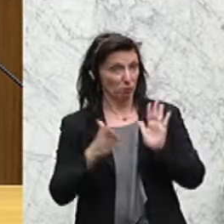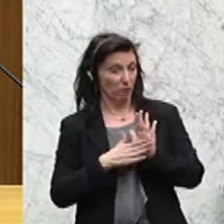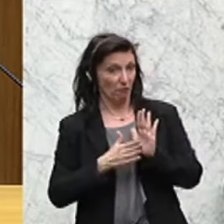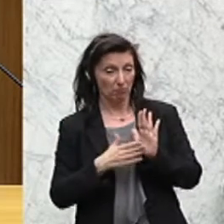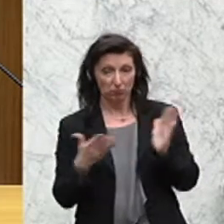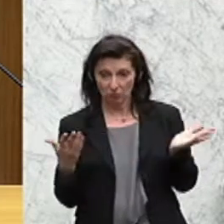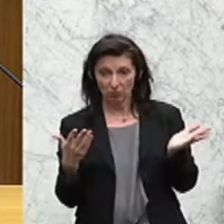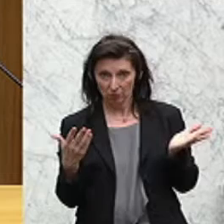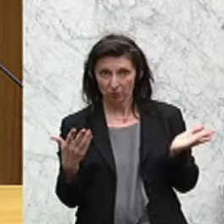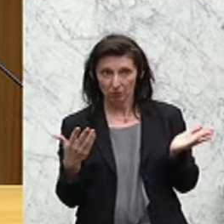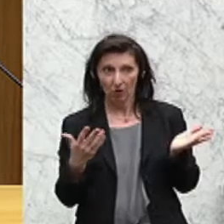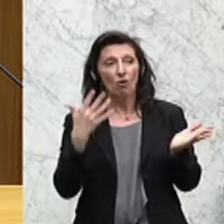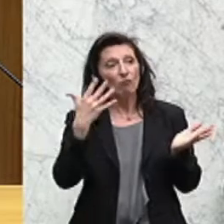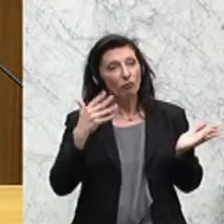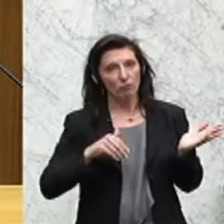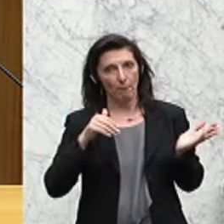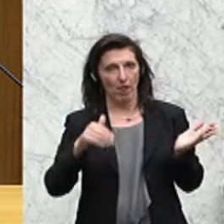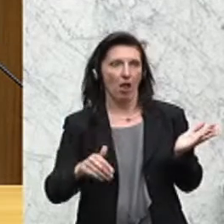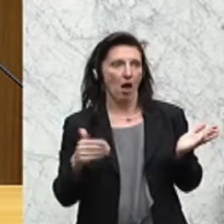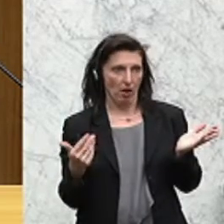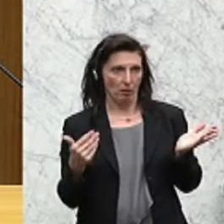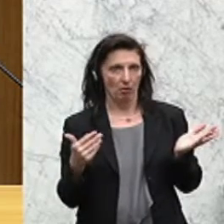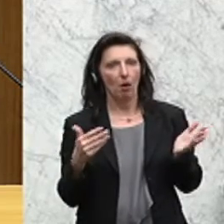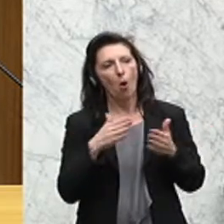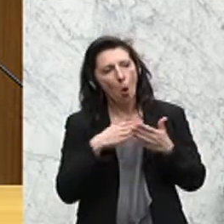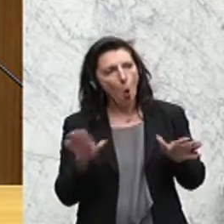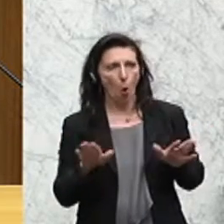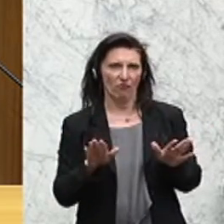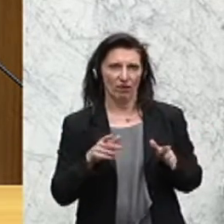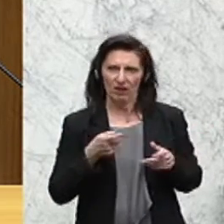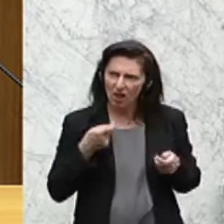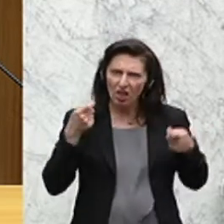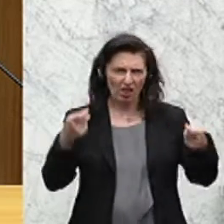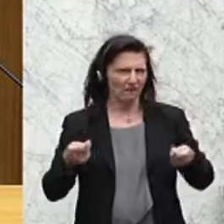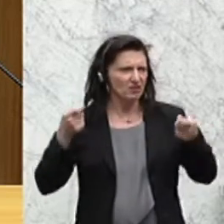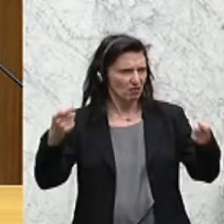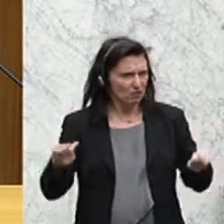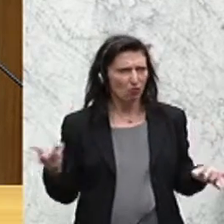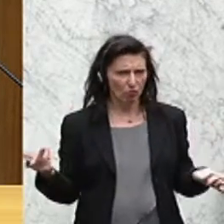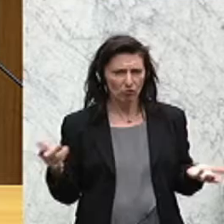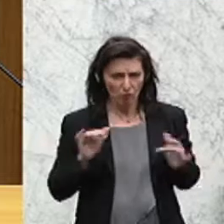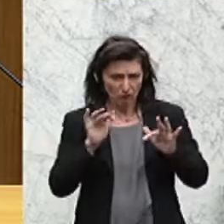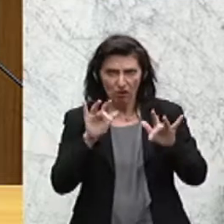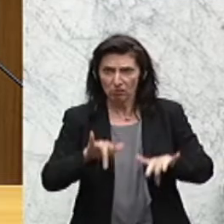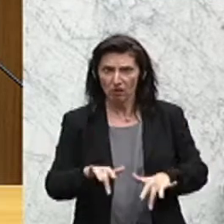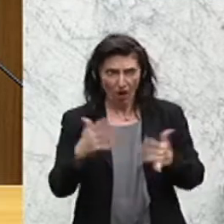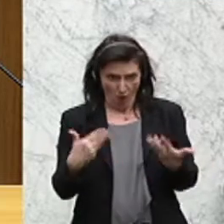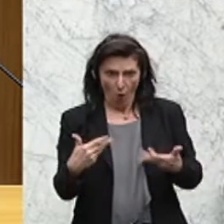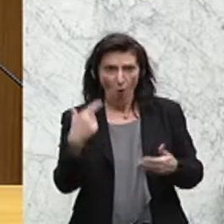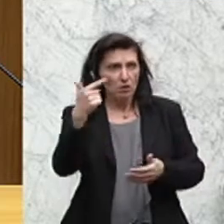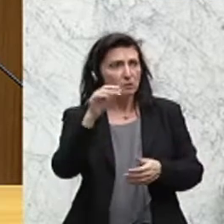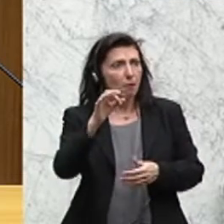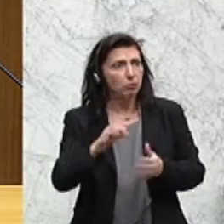Wir haben erstmals 5 Milliarden öffentliche Investitionen und es wirkt. Wir haben 2 Prozent Wachstum heuer